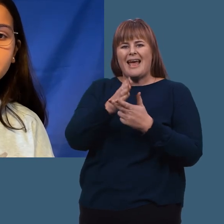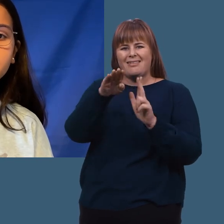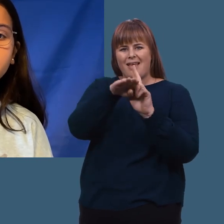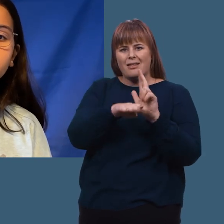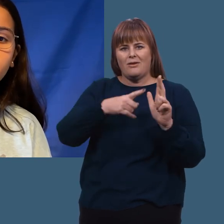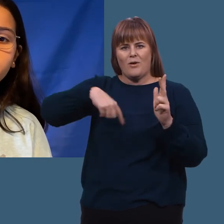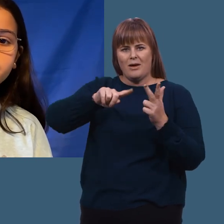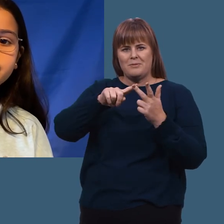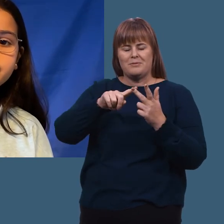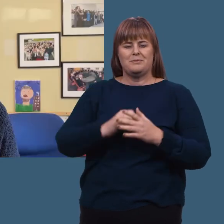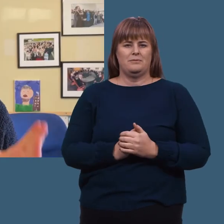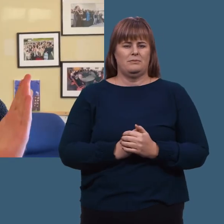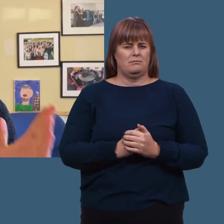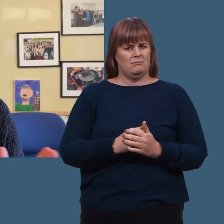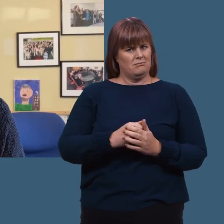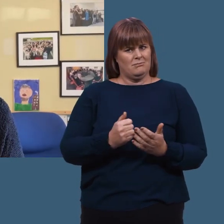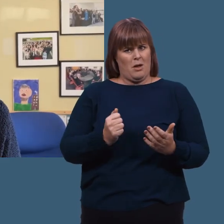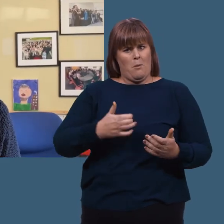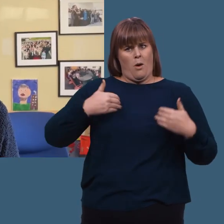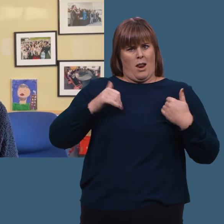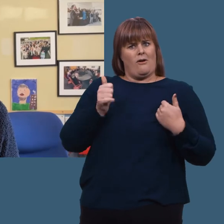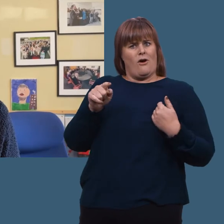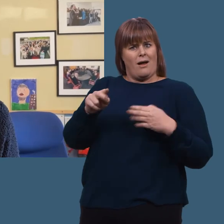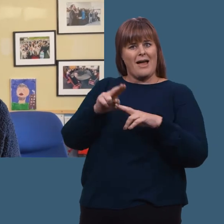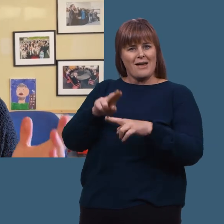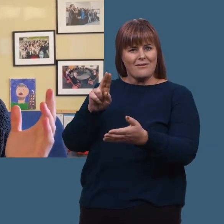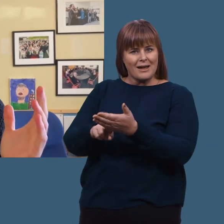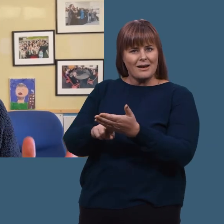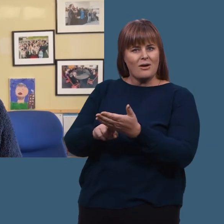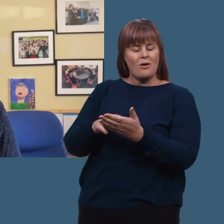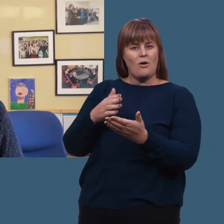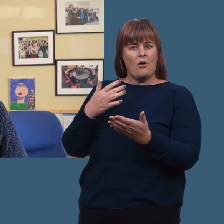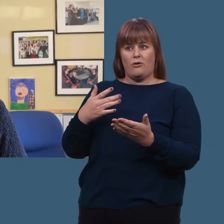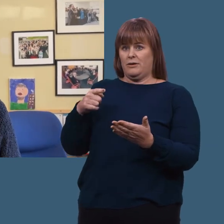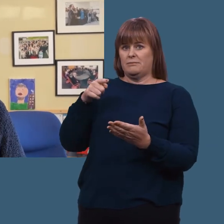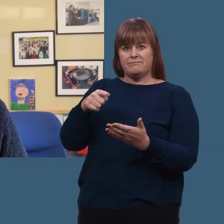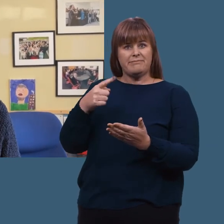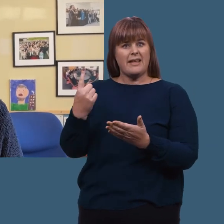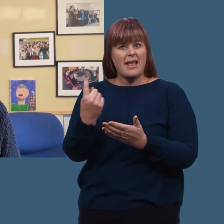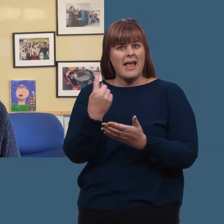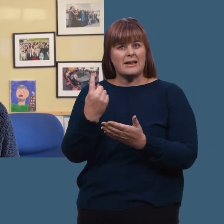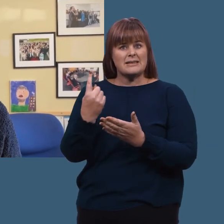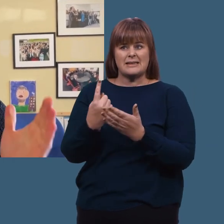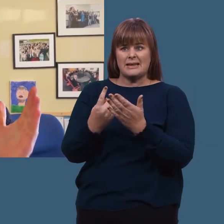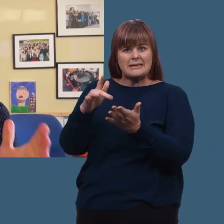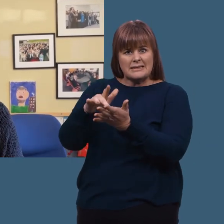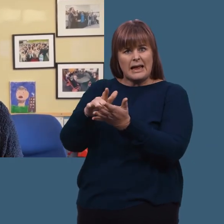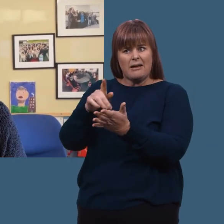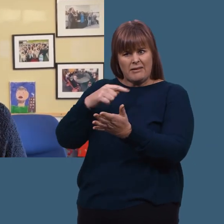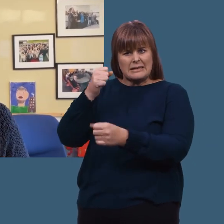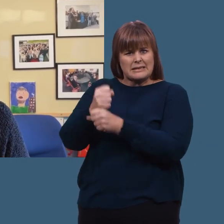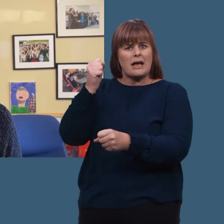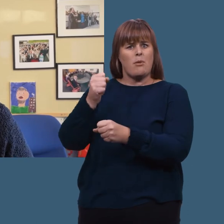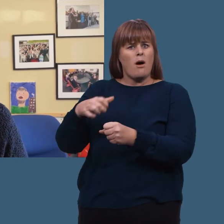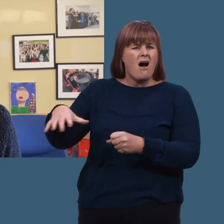menneskerettighetene våre. Vi skal være glad vi har FN, for det er ofte det eneste stedet vi kan være sikker